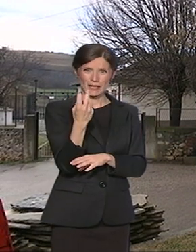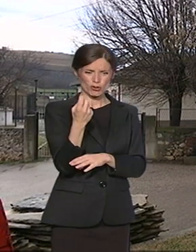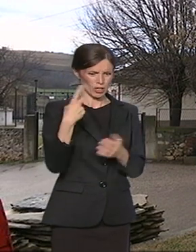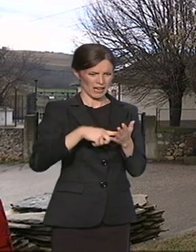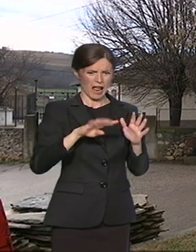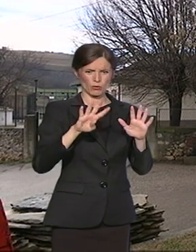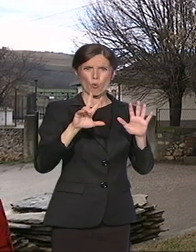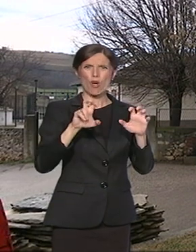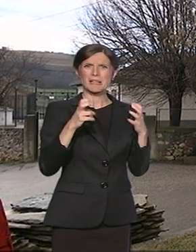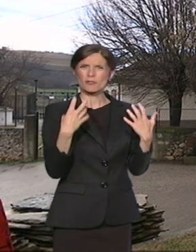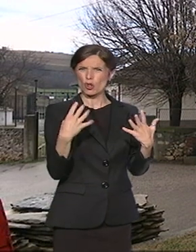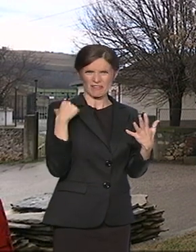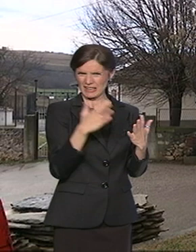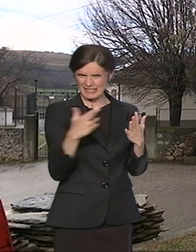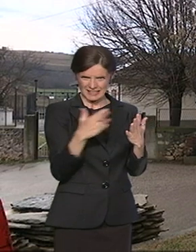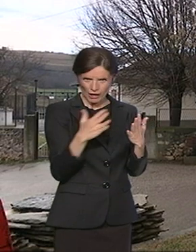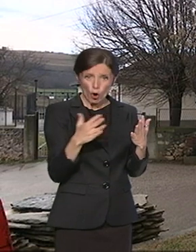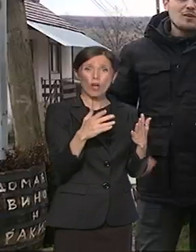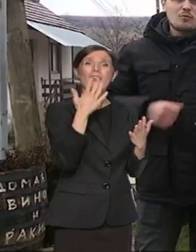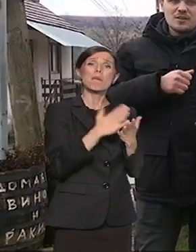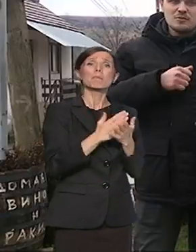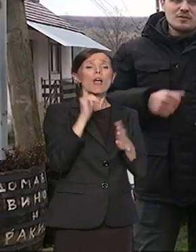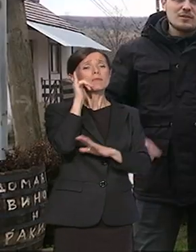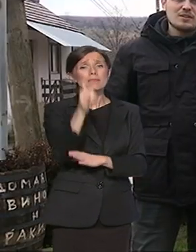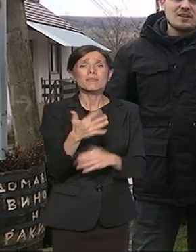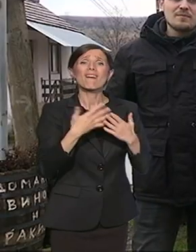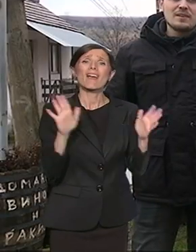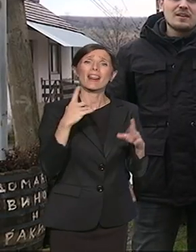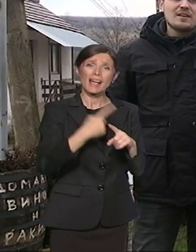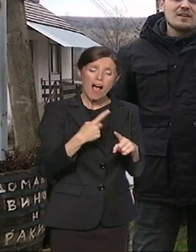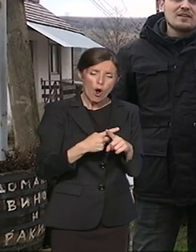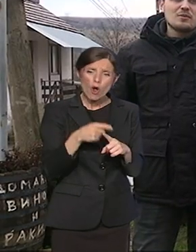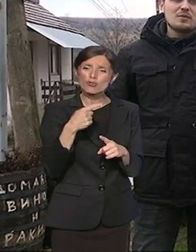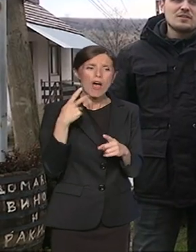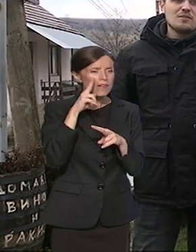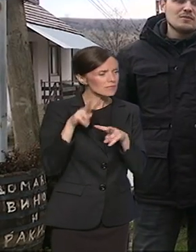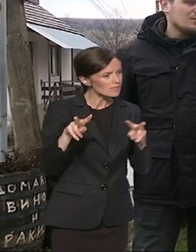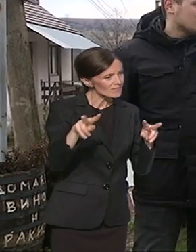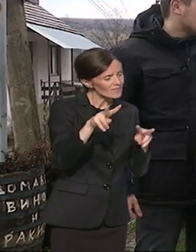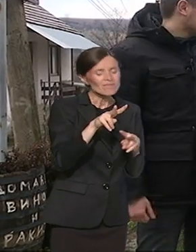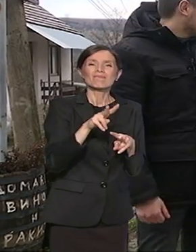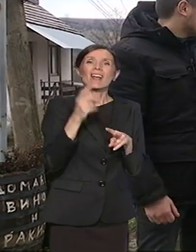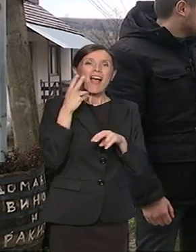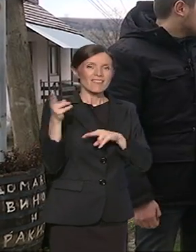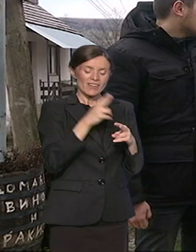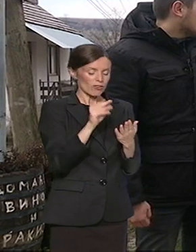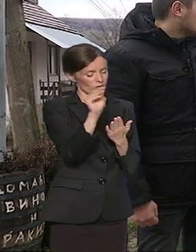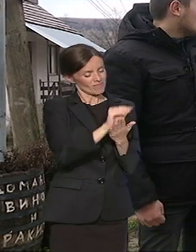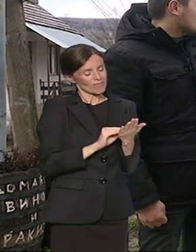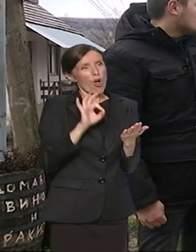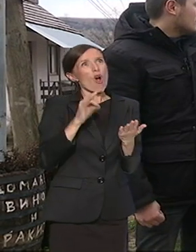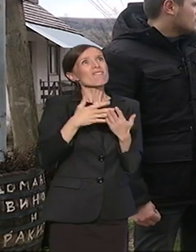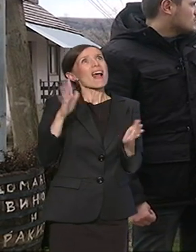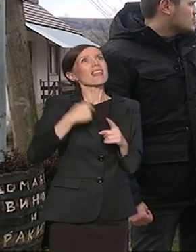hoću i napisuje dan lep zapis o meštarnima velike hoće koji je isto ovde piše na ovom zidu, znači, srvi velike